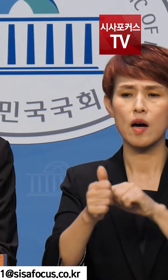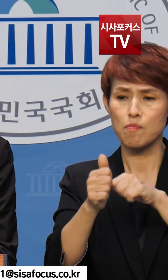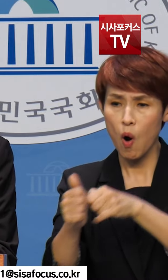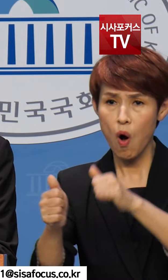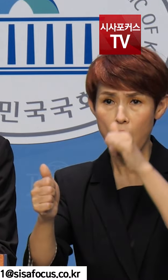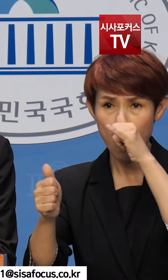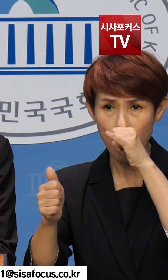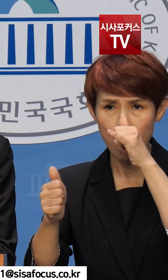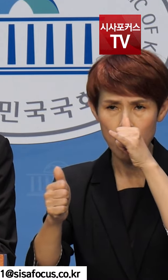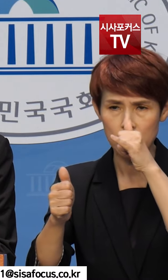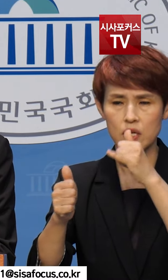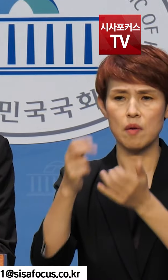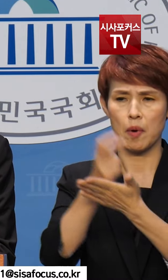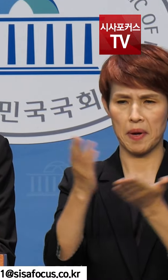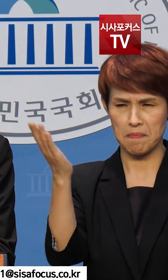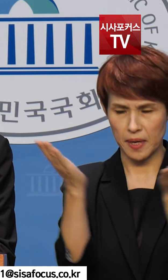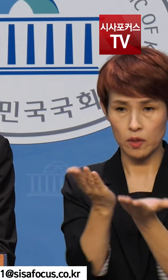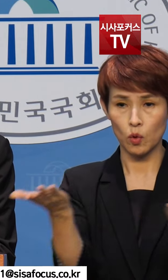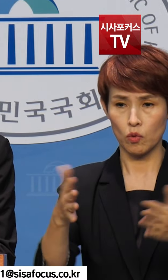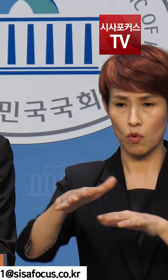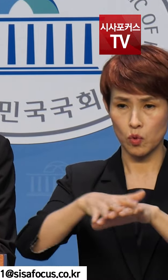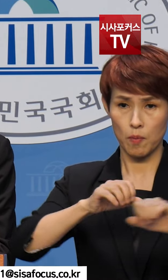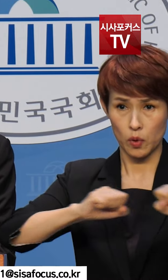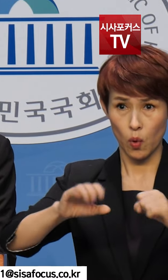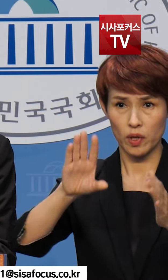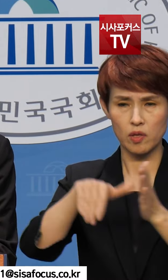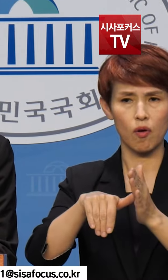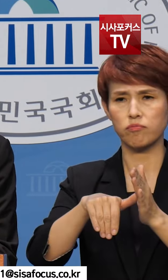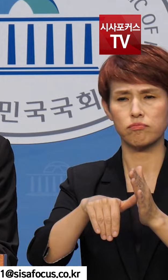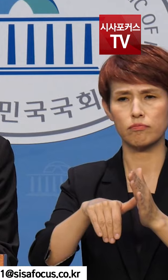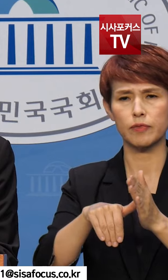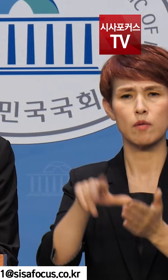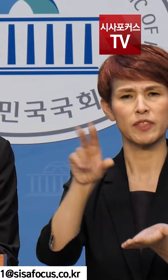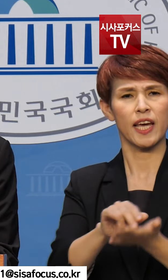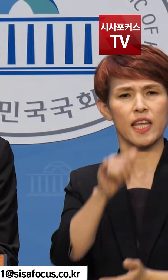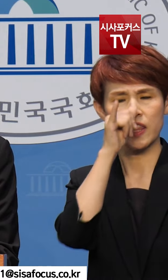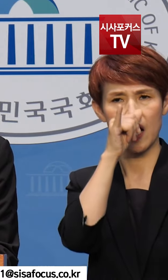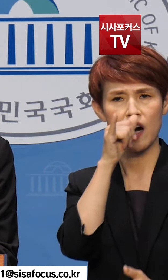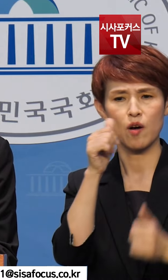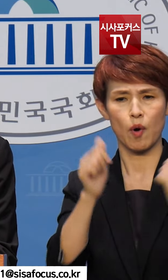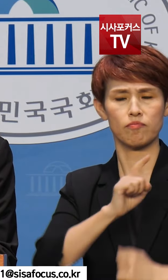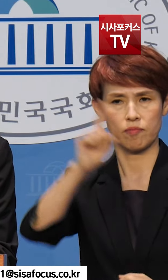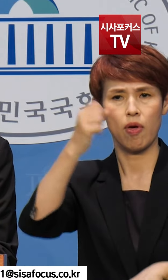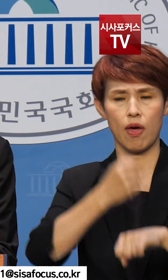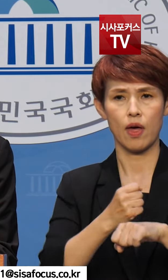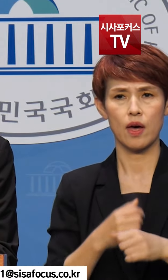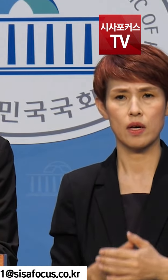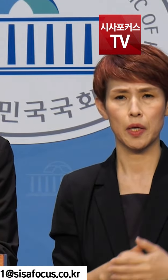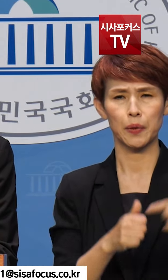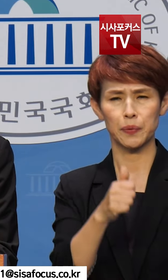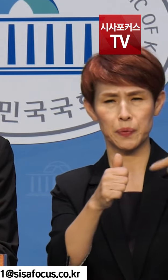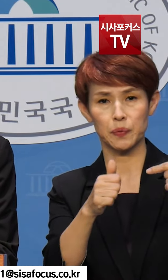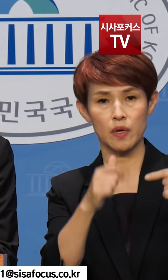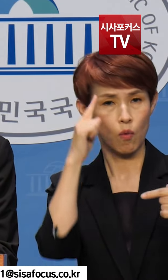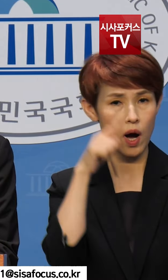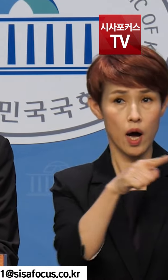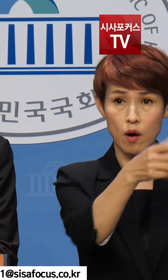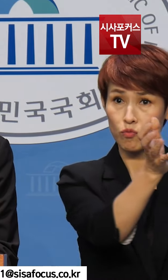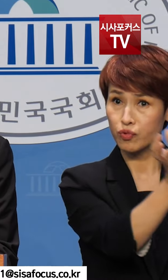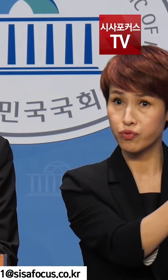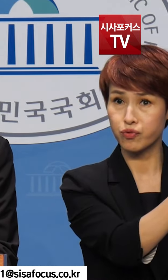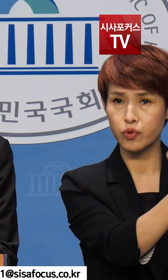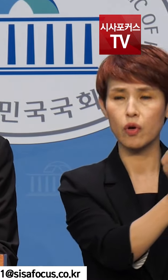이루어진다면 적법한 노동조합 활동에 대해서 불리익 취급의 부당노동률에 해당하므로 이를 교사한 과기부에 대해서도